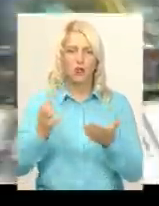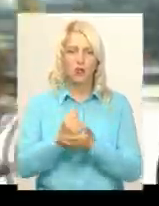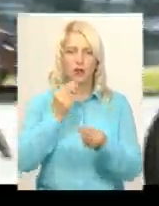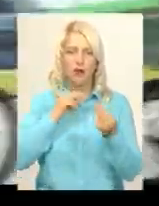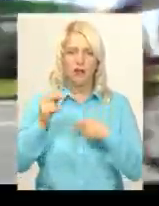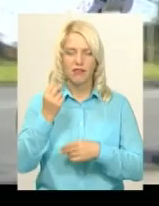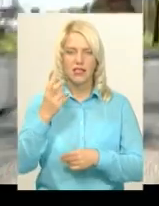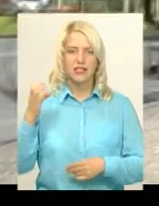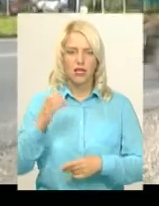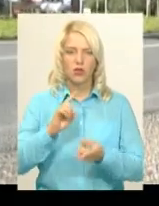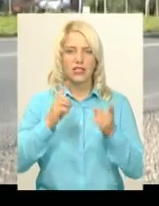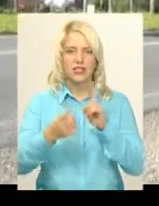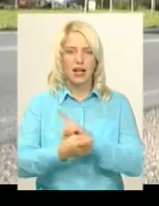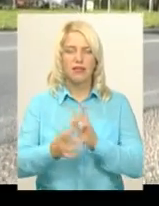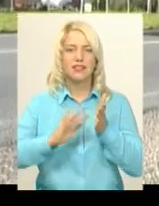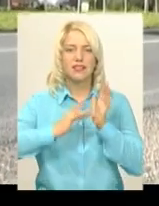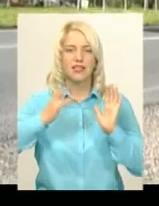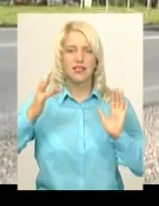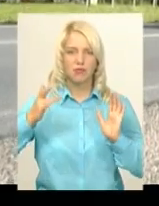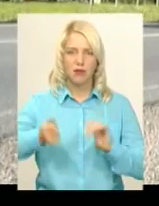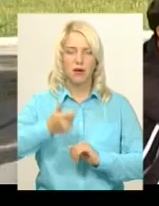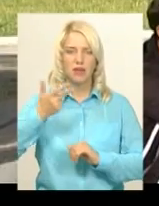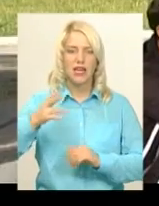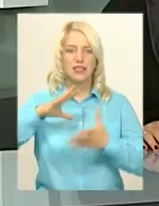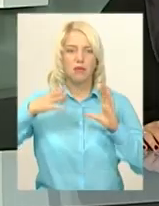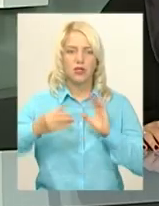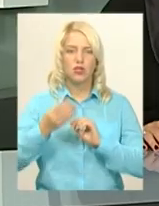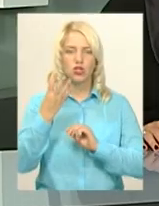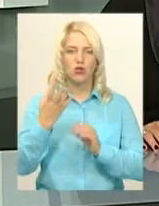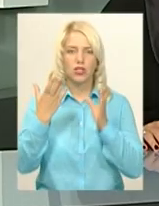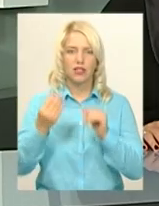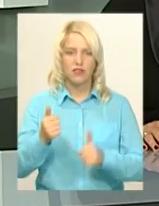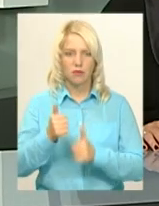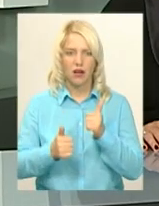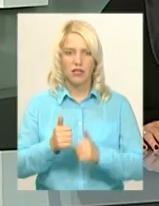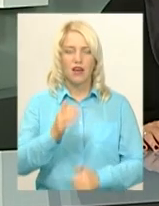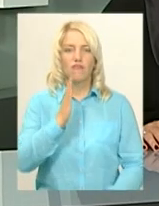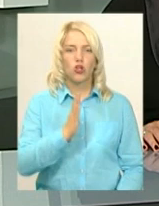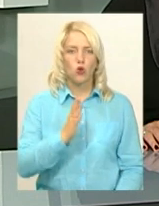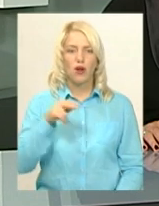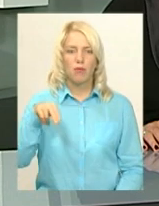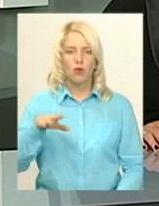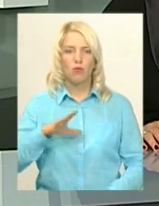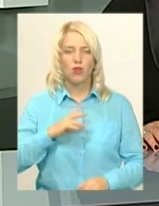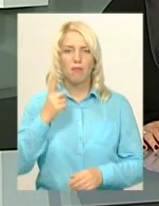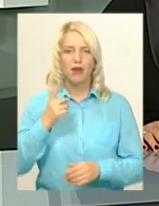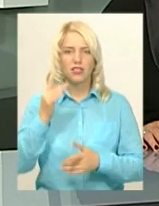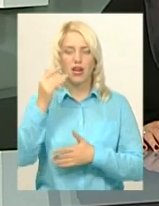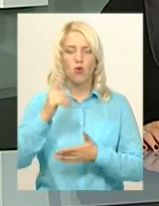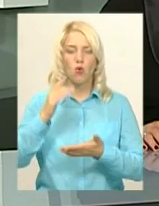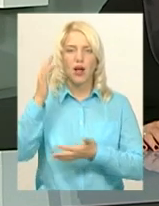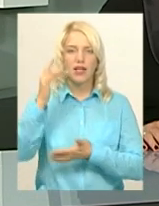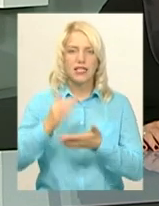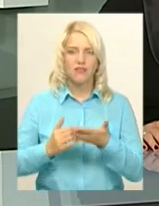секунд і стали срібними призерками за підсумками чотирьох днів змагань. Крім того, Вікторія Пархомюк була першою в класифікації «Гірський